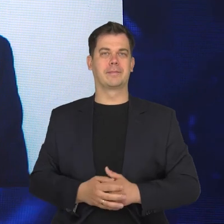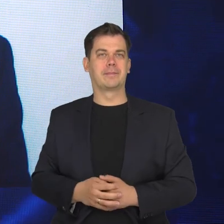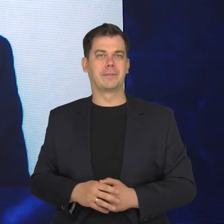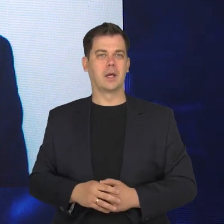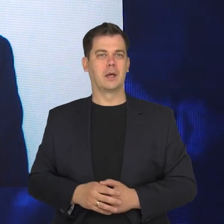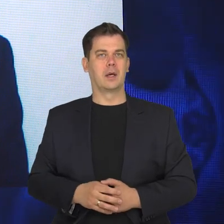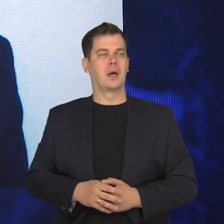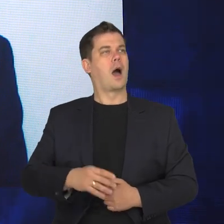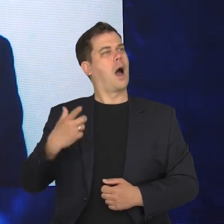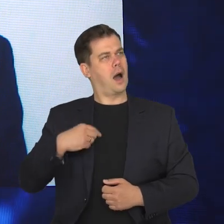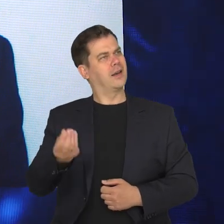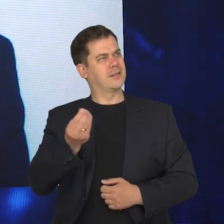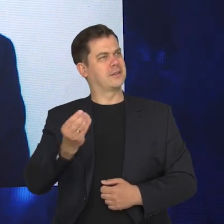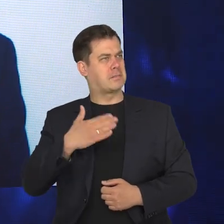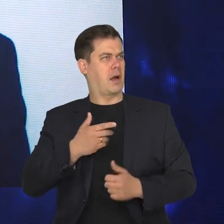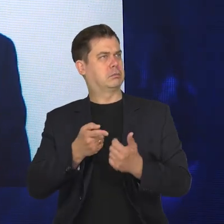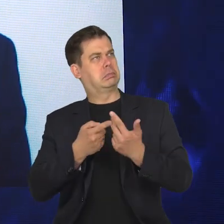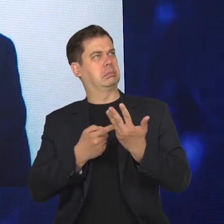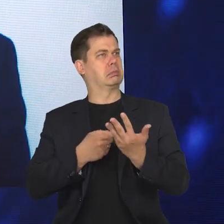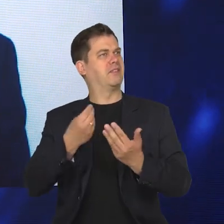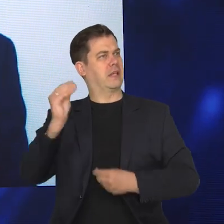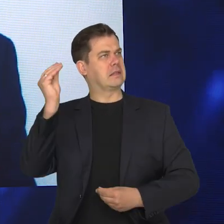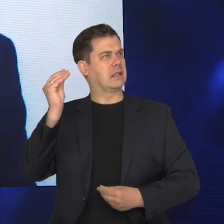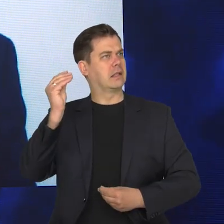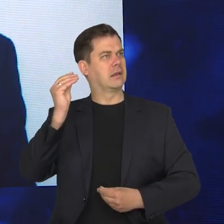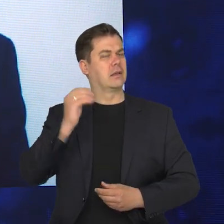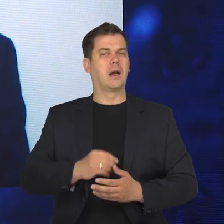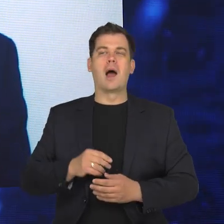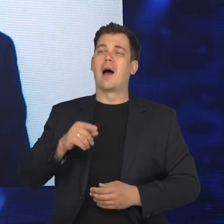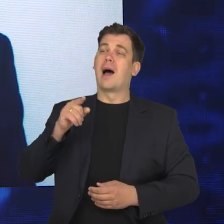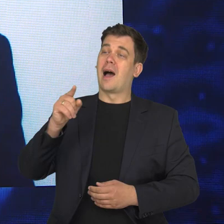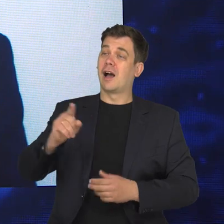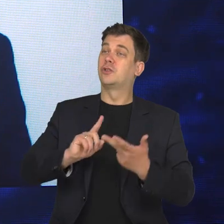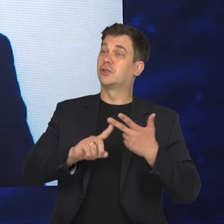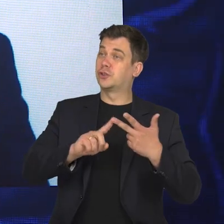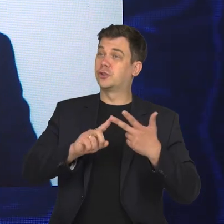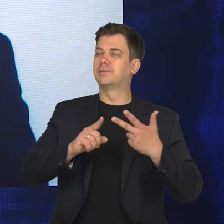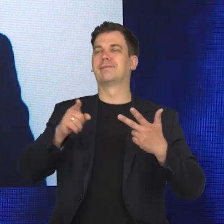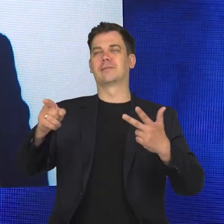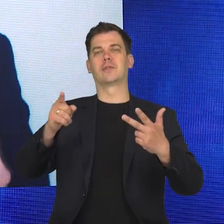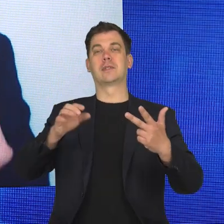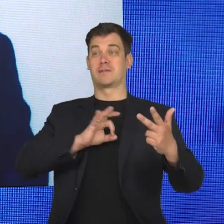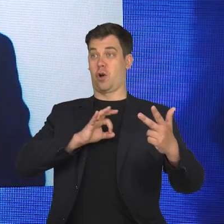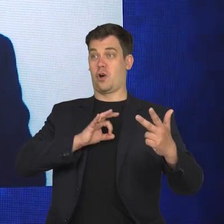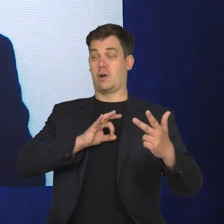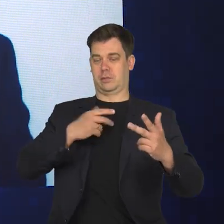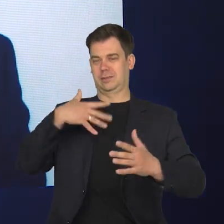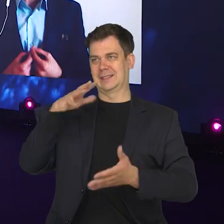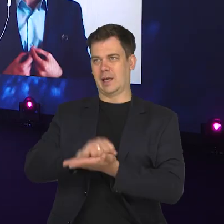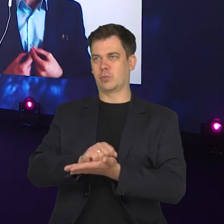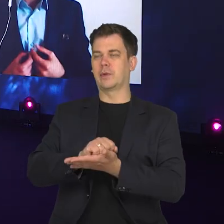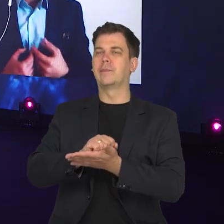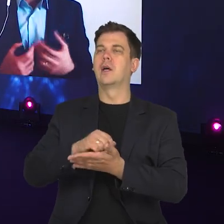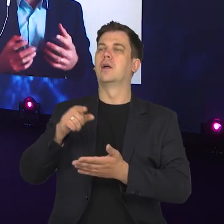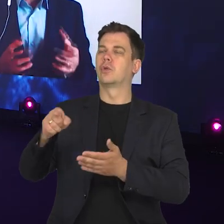testami. Są jeszcze jakieś inne opcje dla diagnosty? Jeżeli chodzi o trzecią opcję, no to coś z mojego własnego